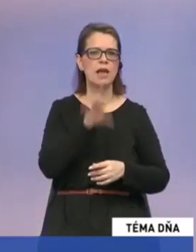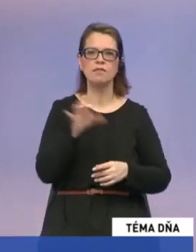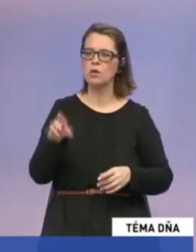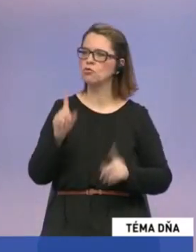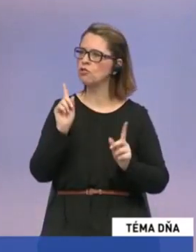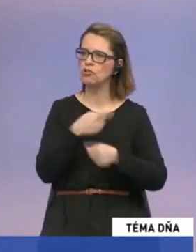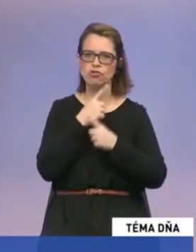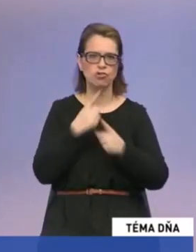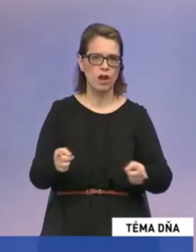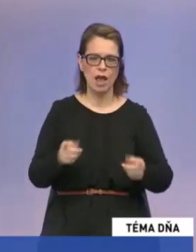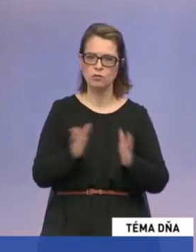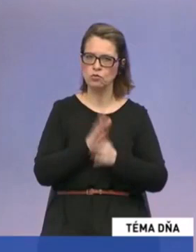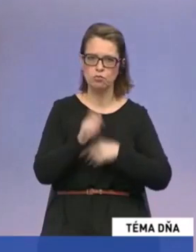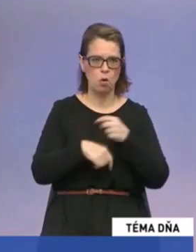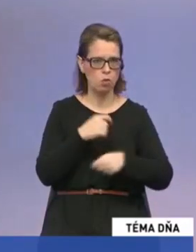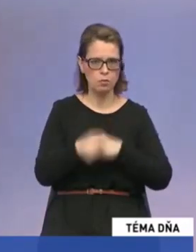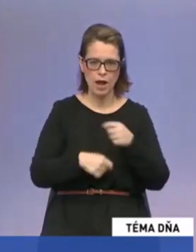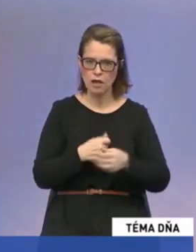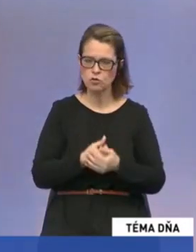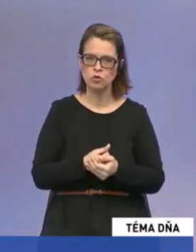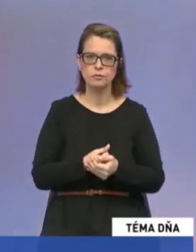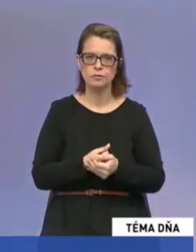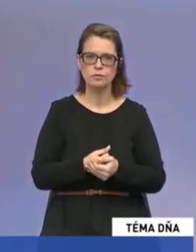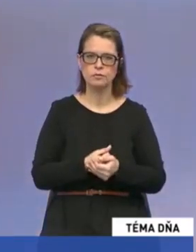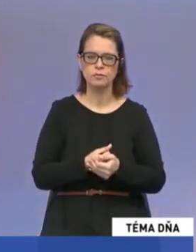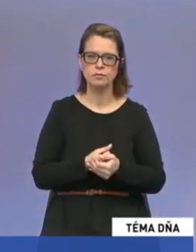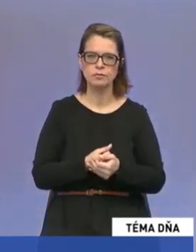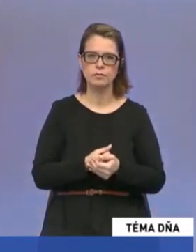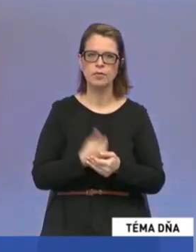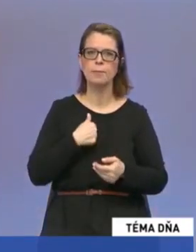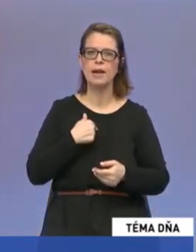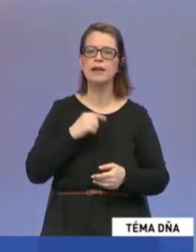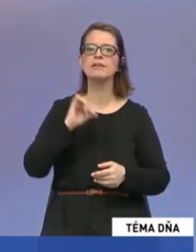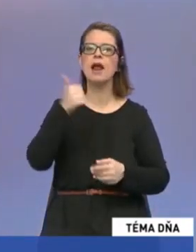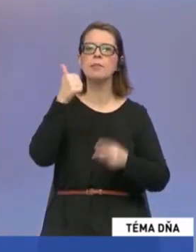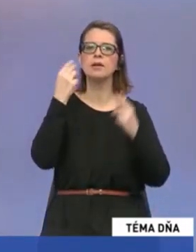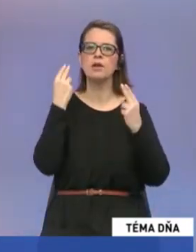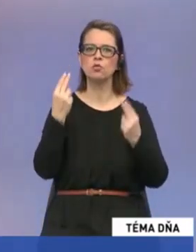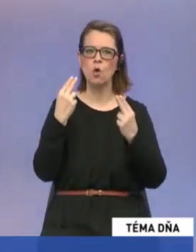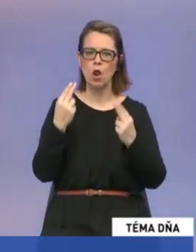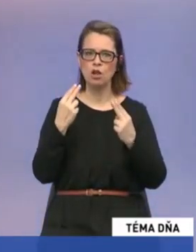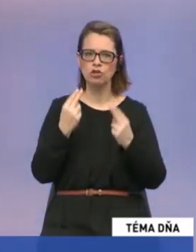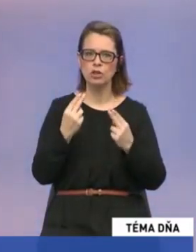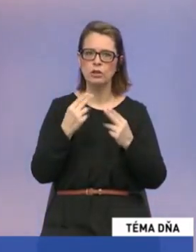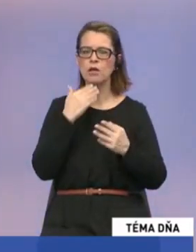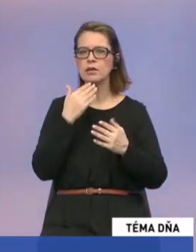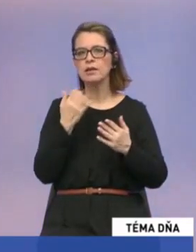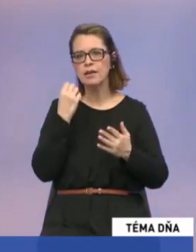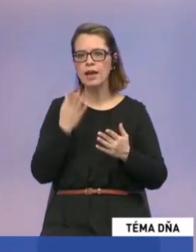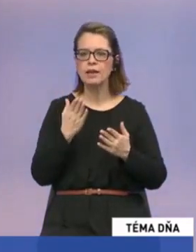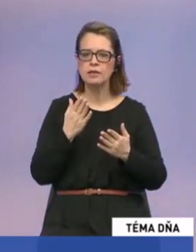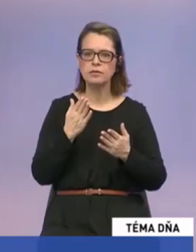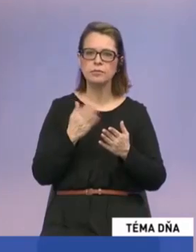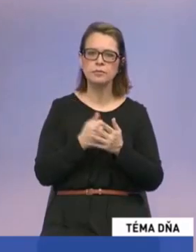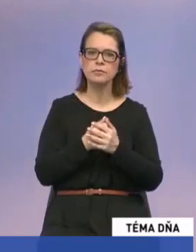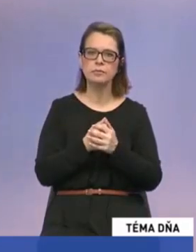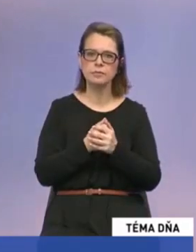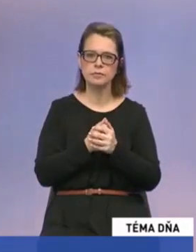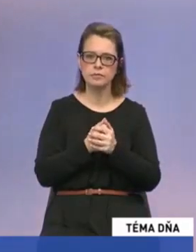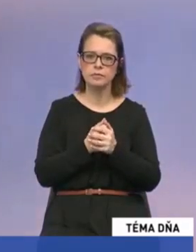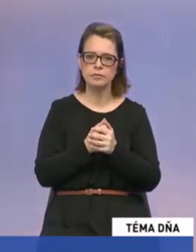skandidujúcich politických stran, takže samozrejme prioritov bude pre nás po prípadnej nejakej...